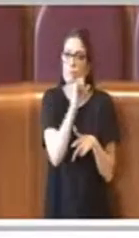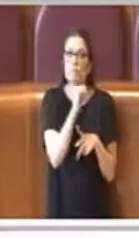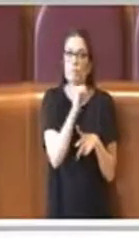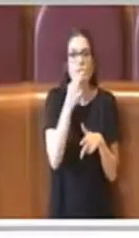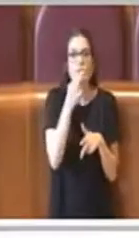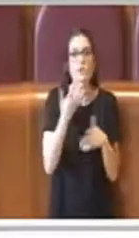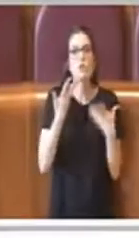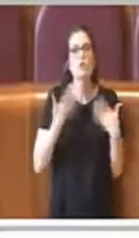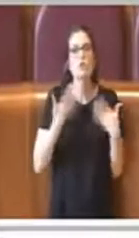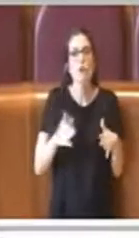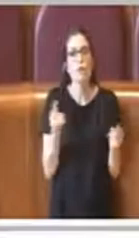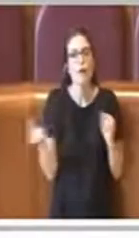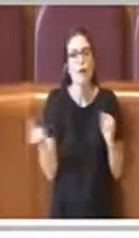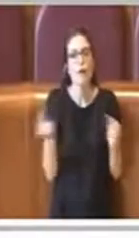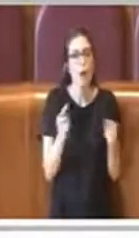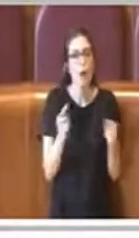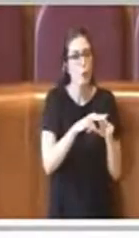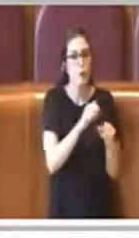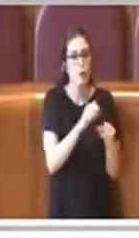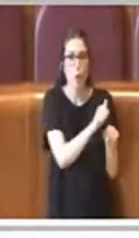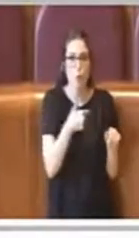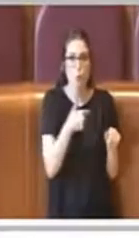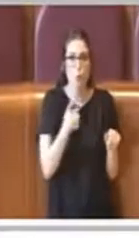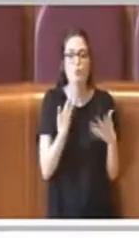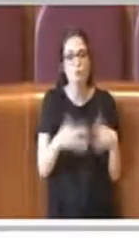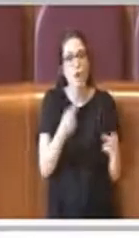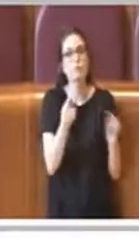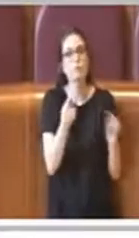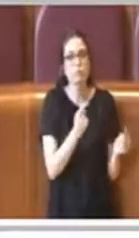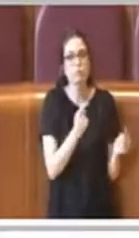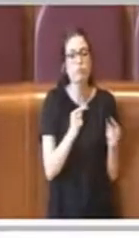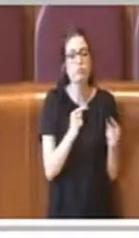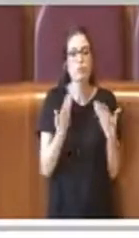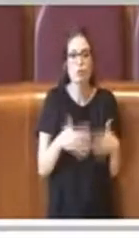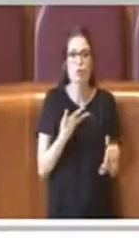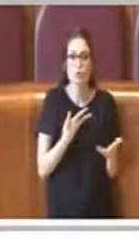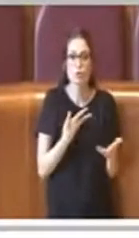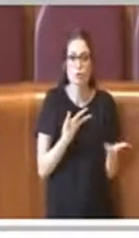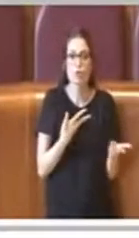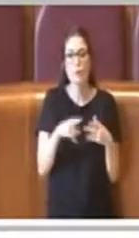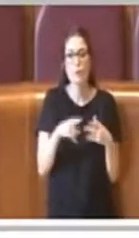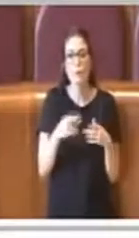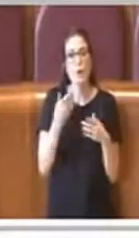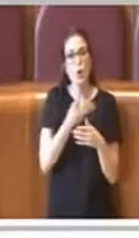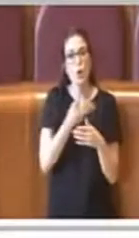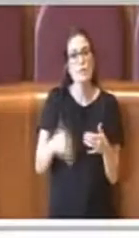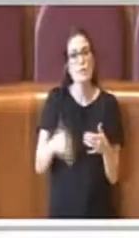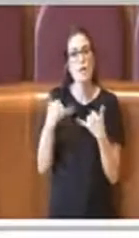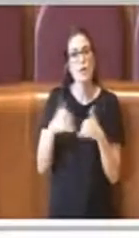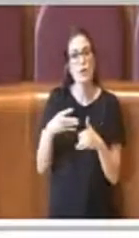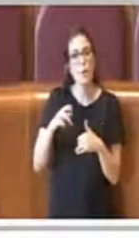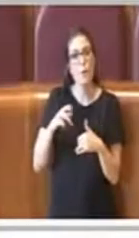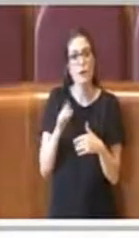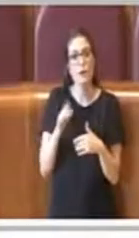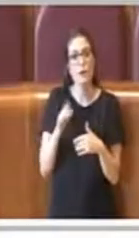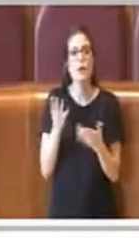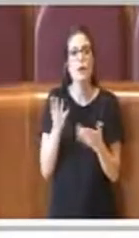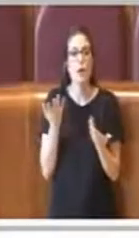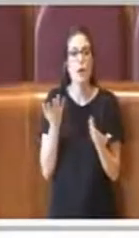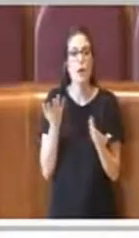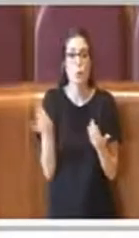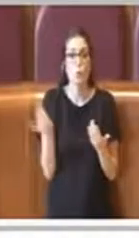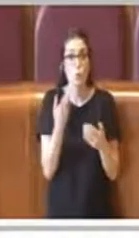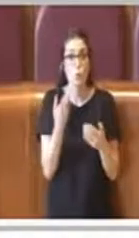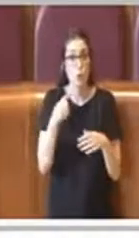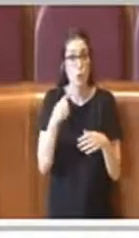capire che probabilmente c'è già un dialogo in ogni municipio, almeno per quelli che hanno la consulta, che come diceva il consigliere Figliumeni, non tutti i